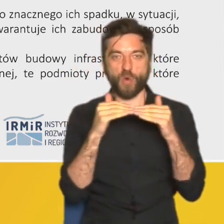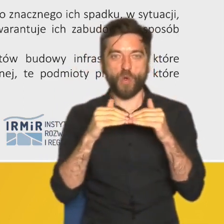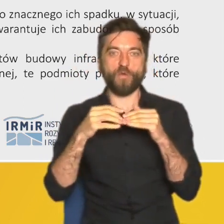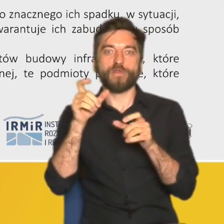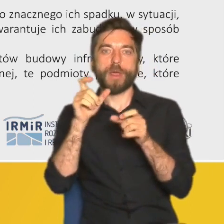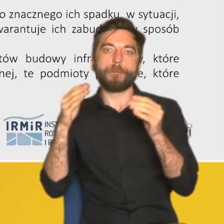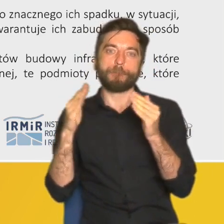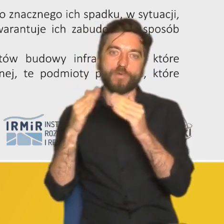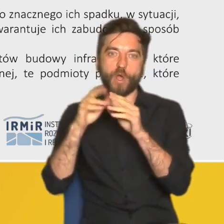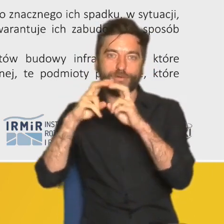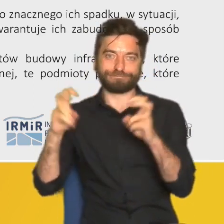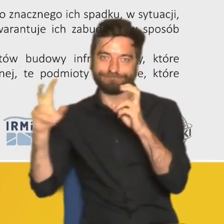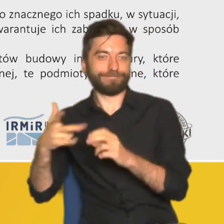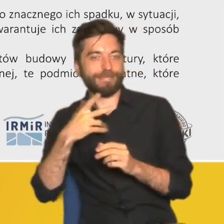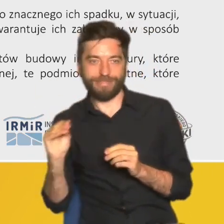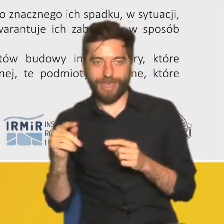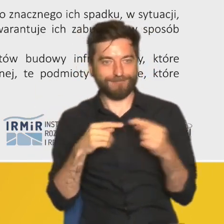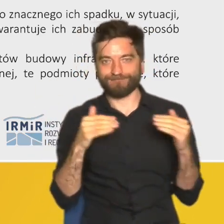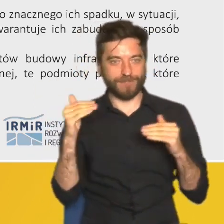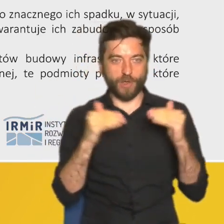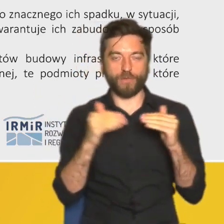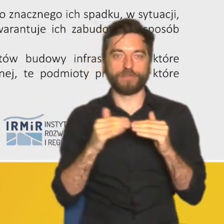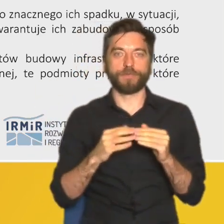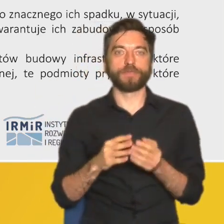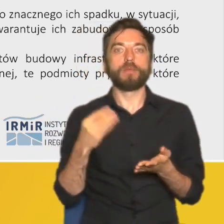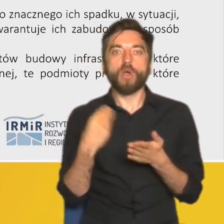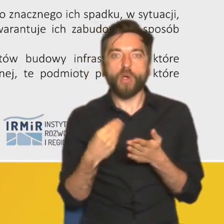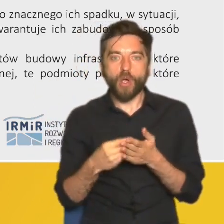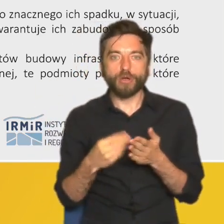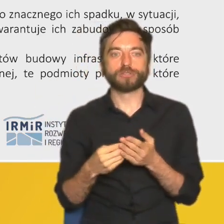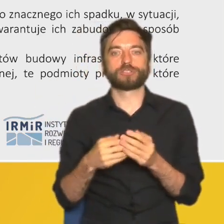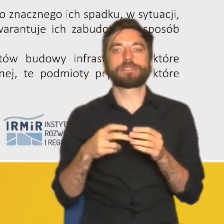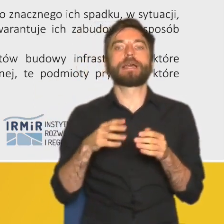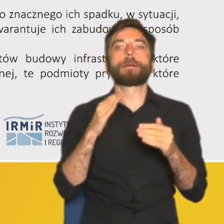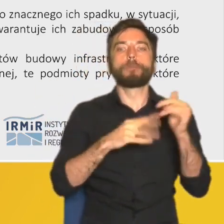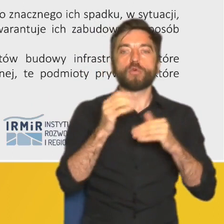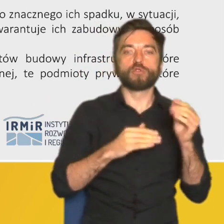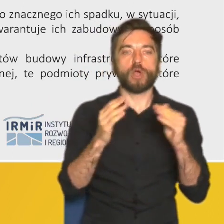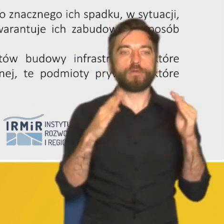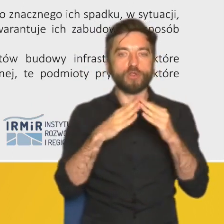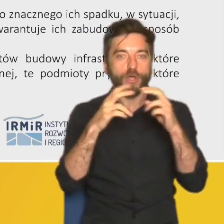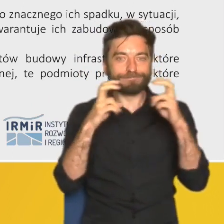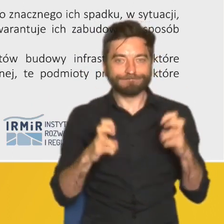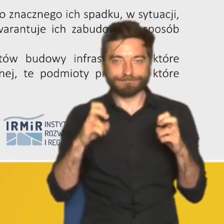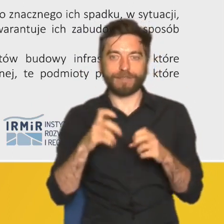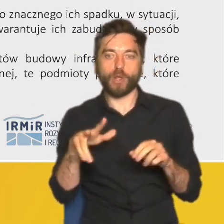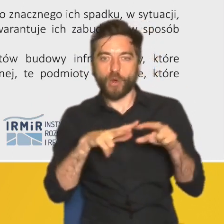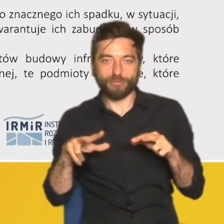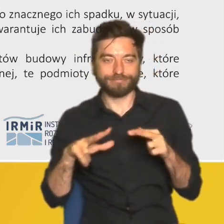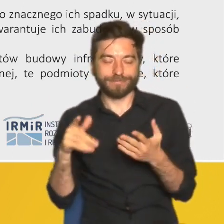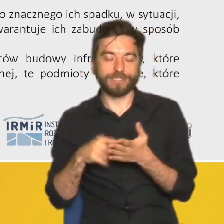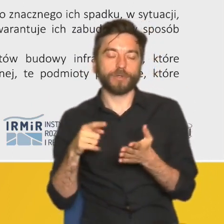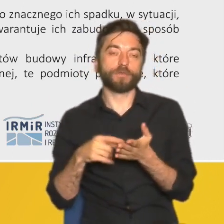jednorodzinną bo przy wyższych kosztach zabudowy jednorodzinnej praktycznie mamy